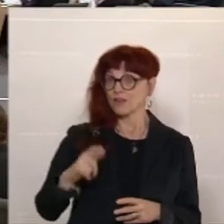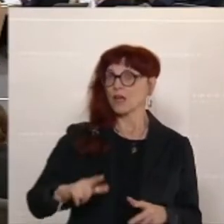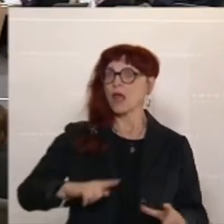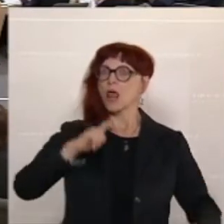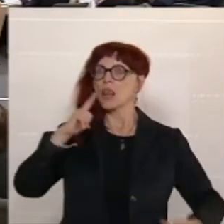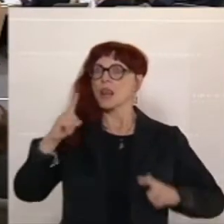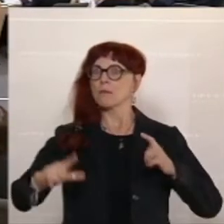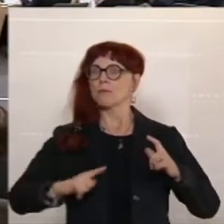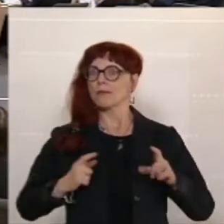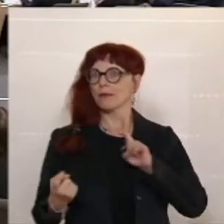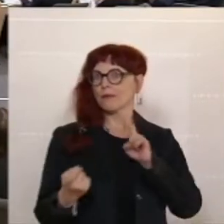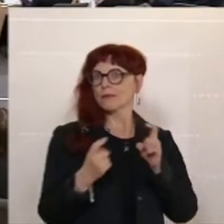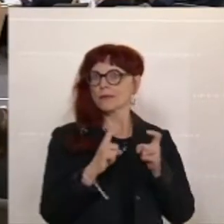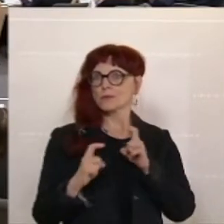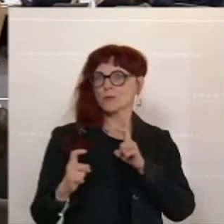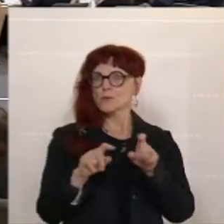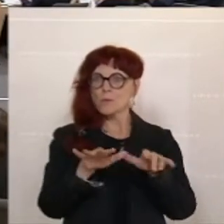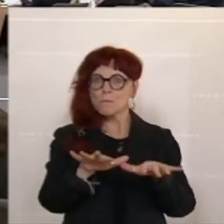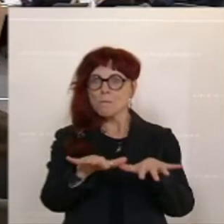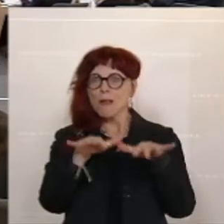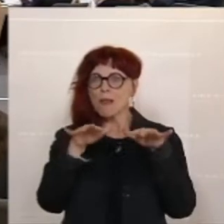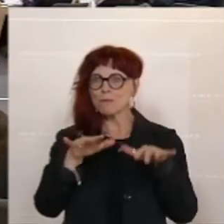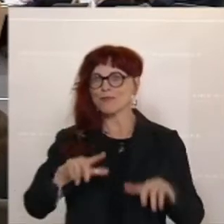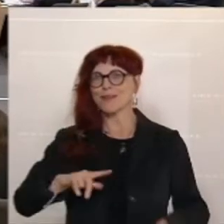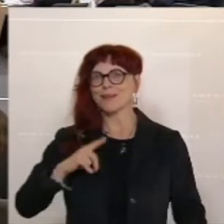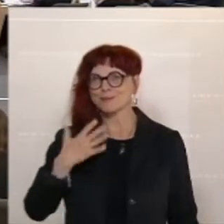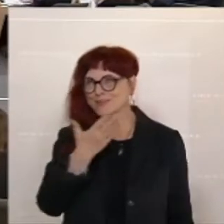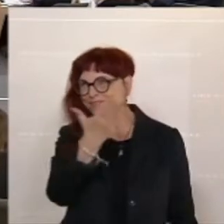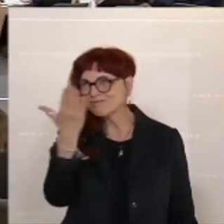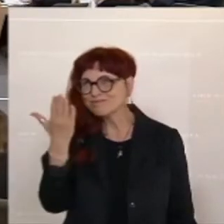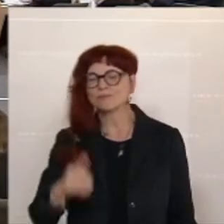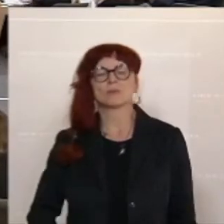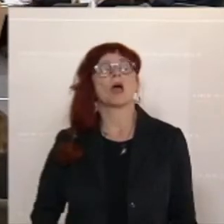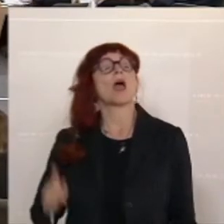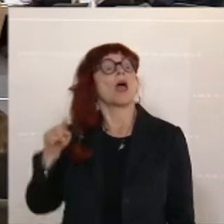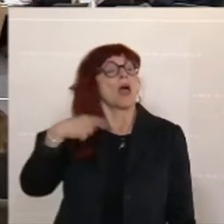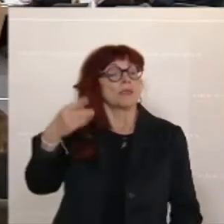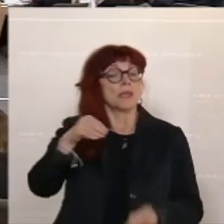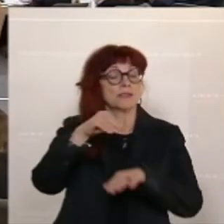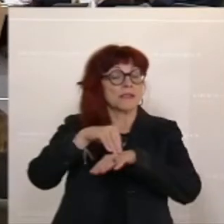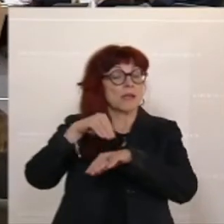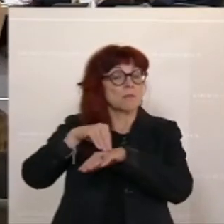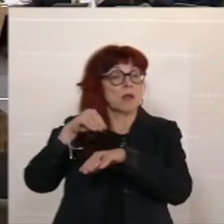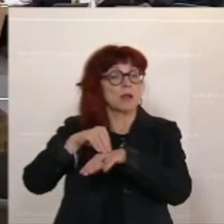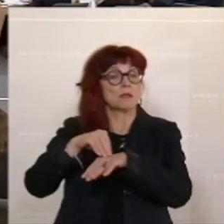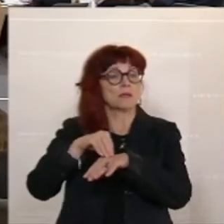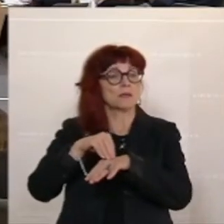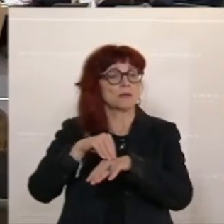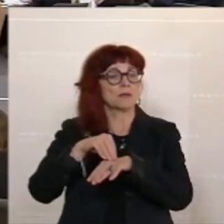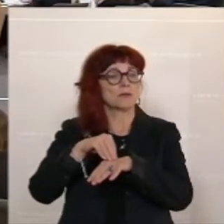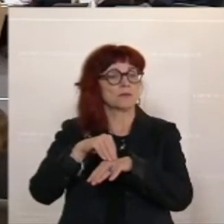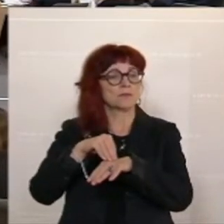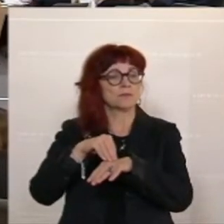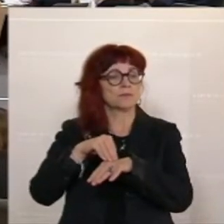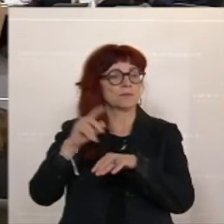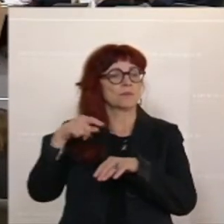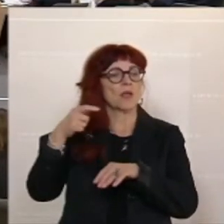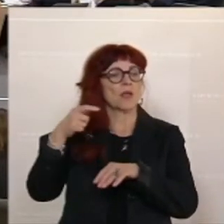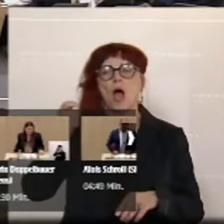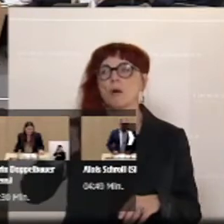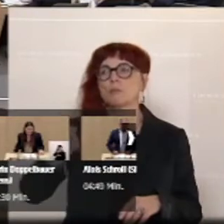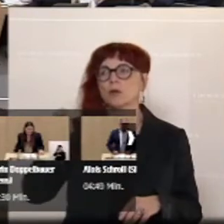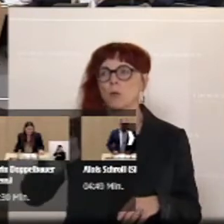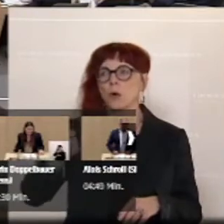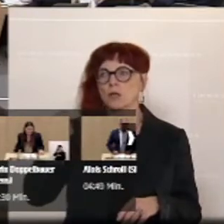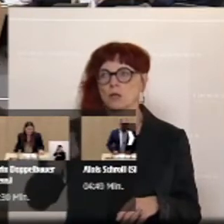Studienbeihilfe, sowie die Abschaffung der kalten Progression, da sollen ja erst im Sommer die Richtlinien erarbeitet